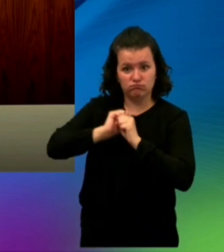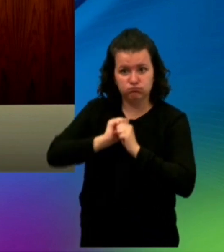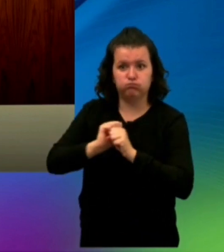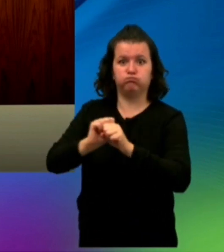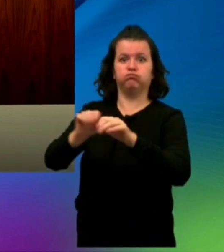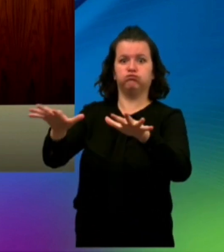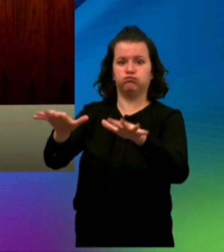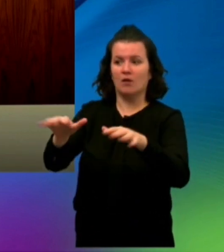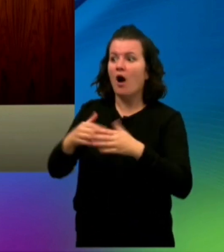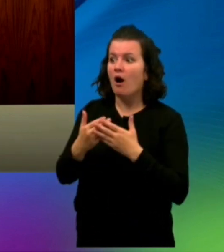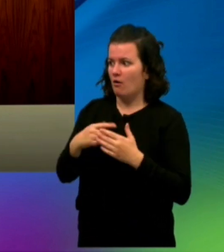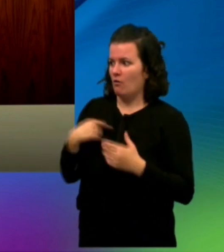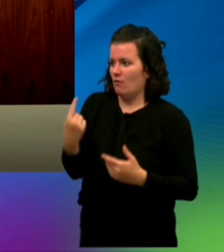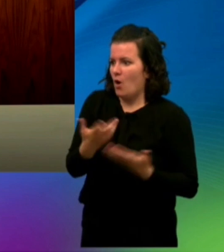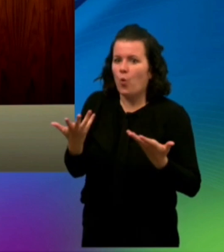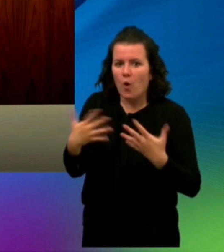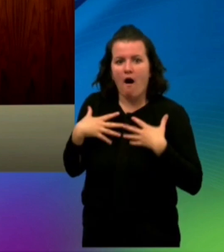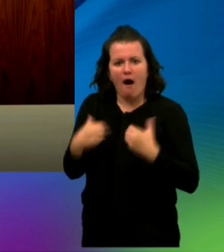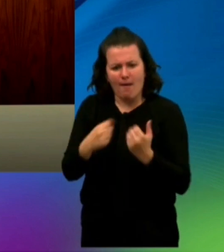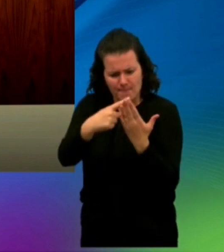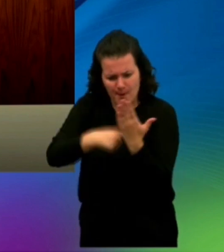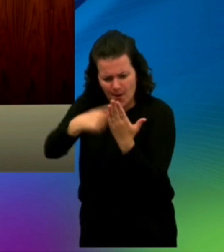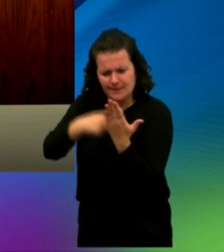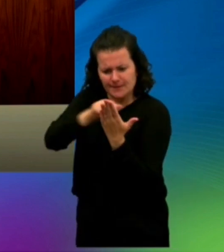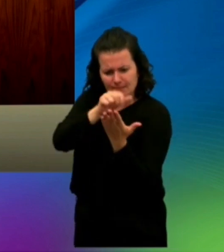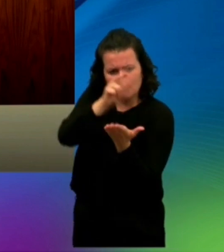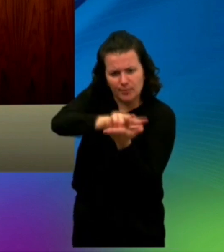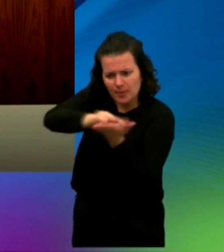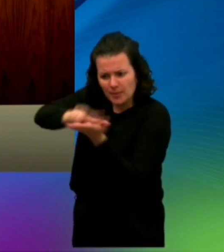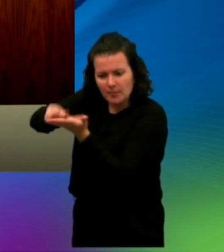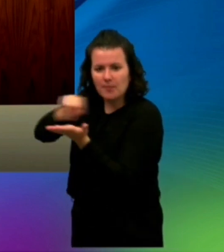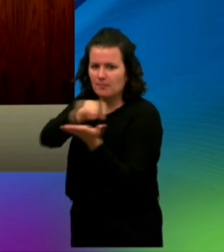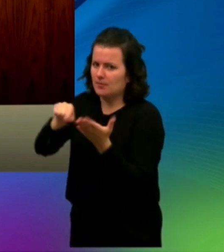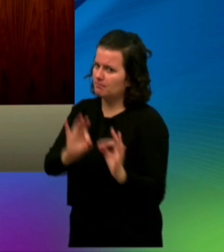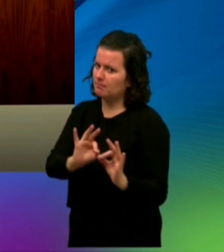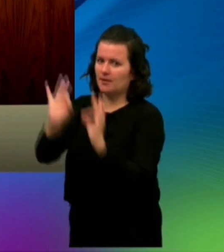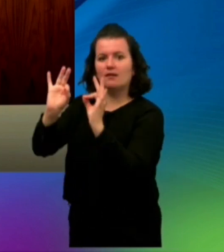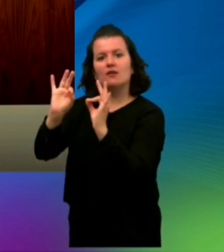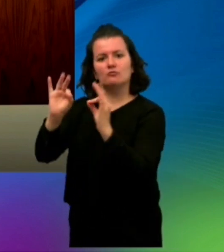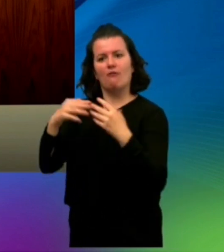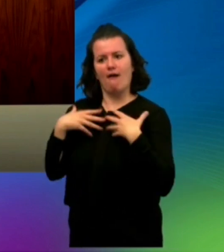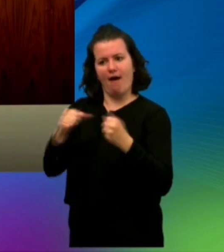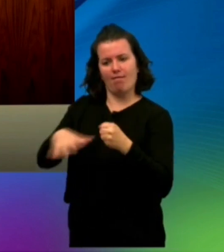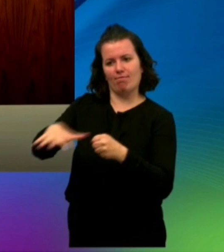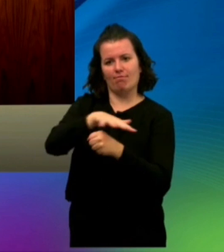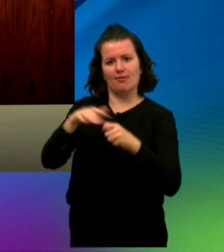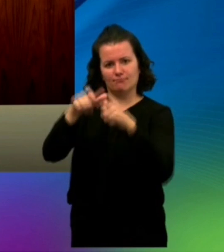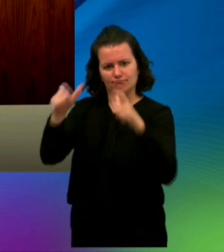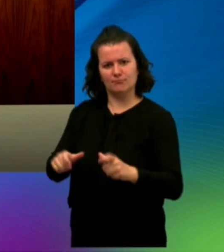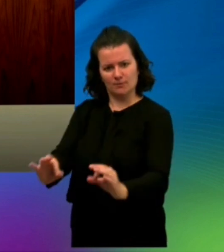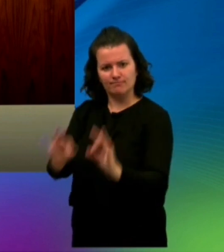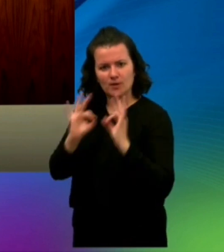المجال الصحي بهدف تقوية أنظمتنا الصحية ومن هذا المنطلق وجبت الإشارة إلى أن الملكة المغربية